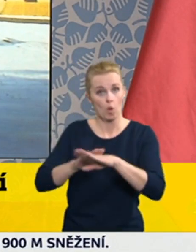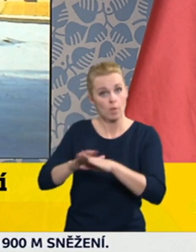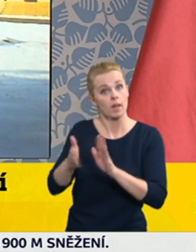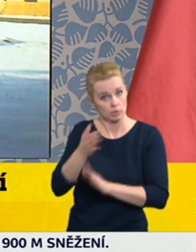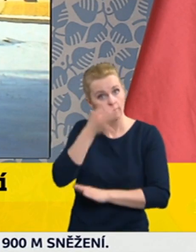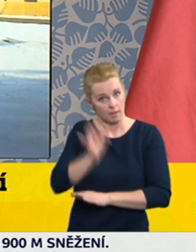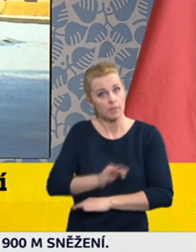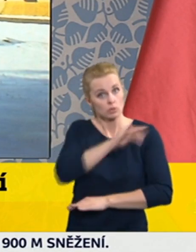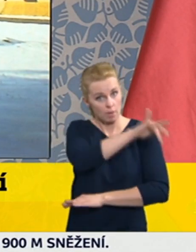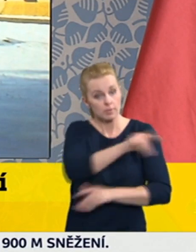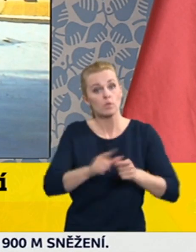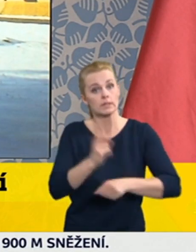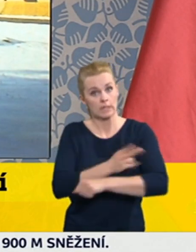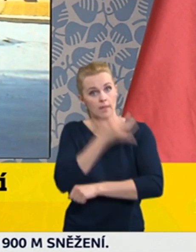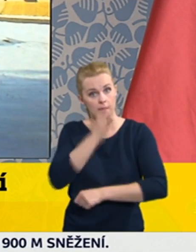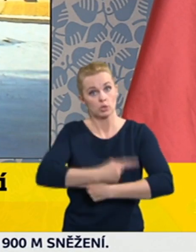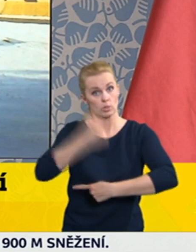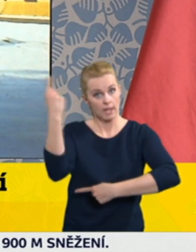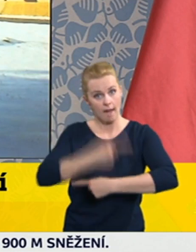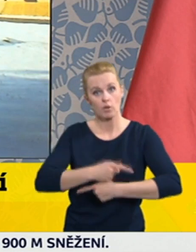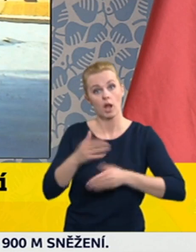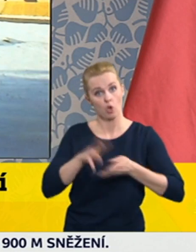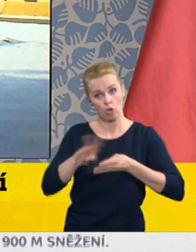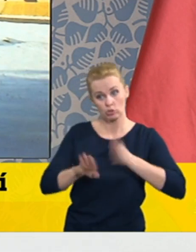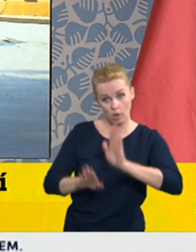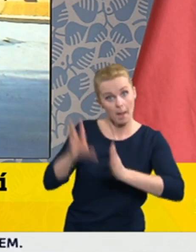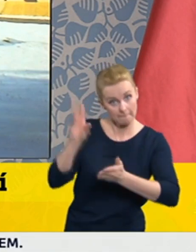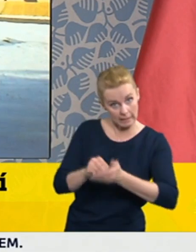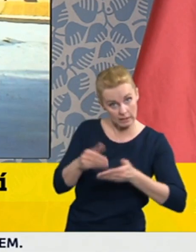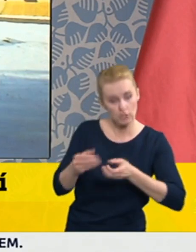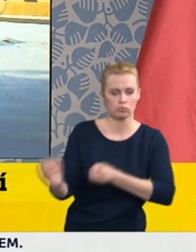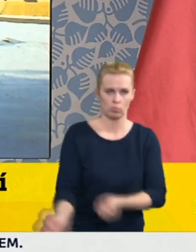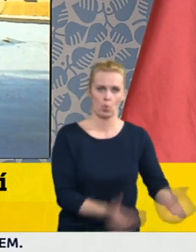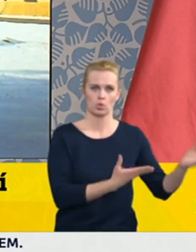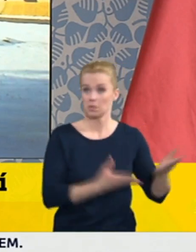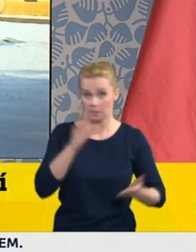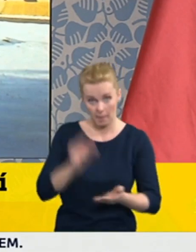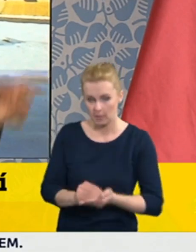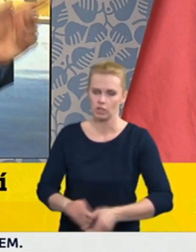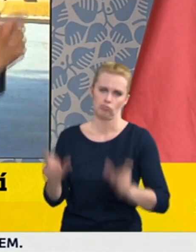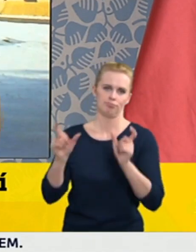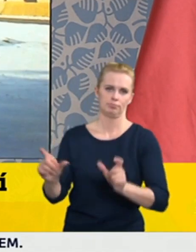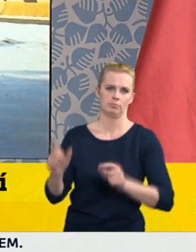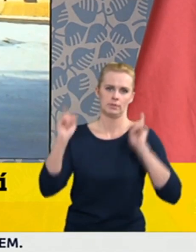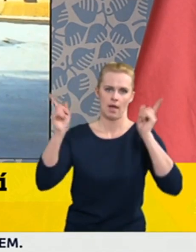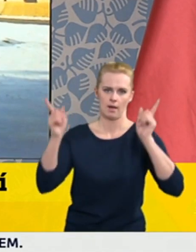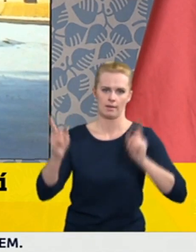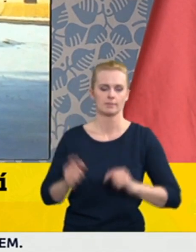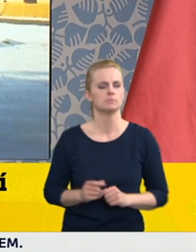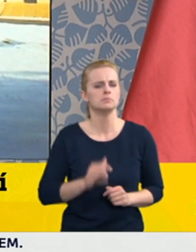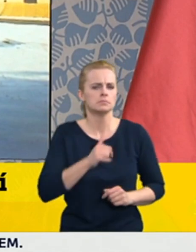za závoru pouštějí pouze místní. Tak samozřejmě to je až opatření, které by souvislo s tím